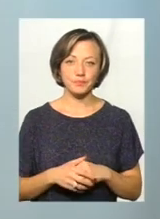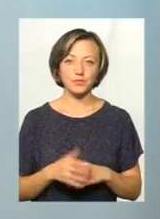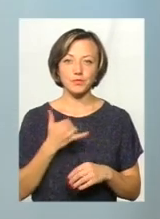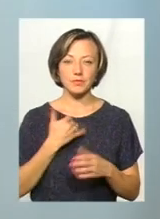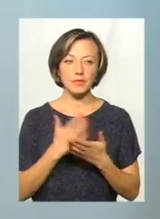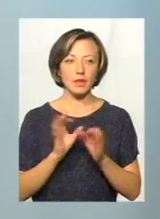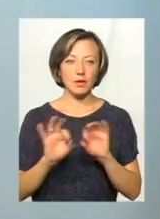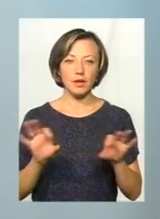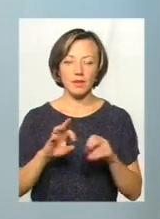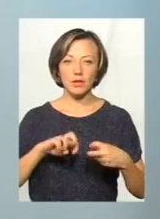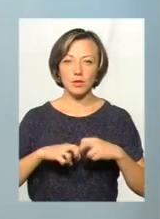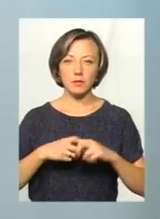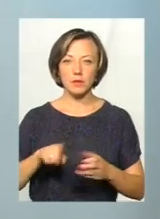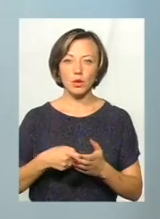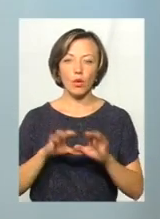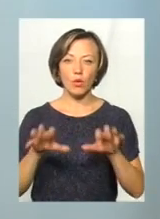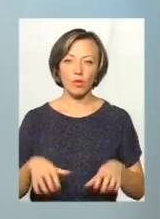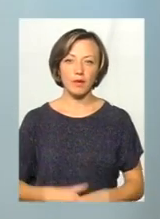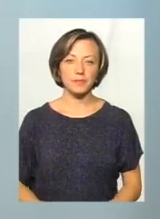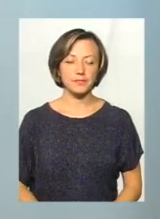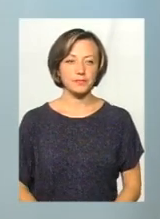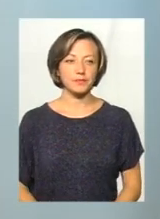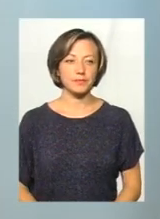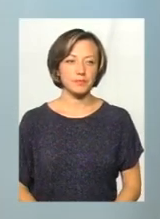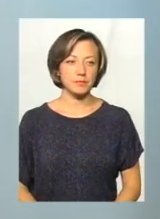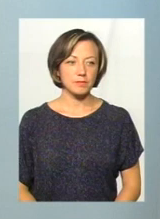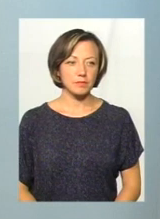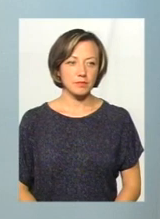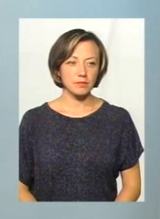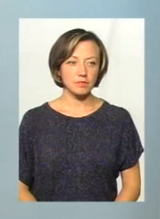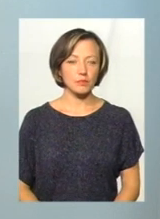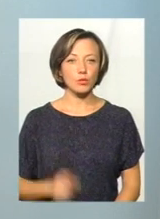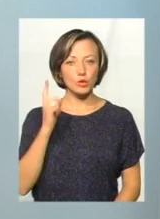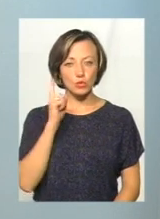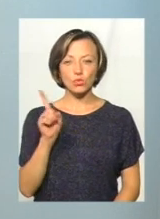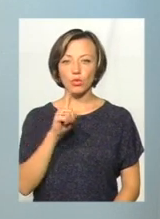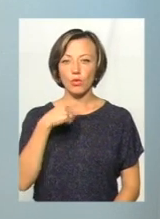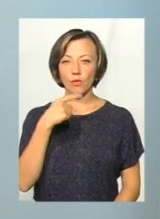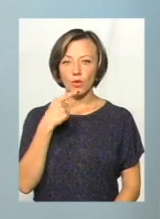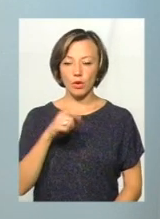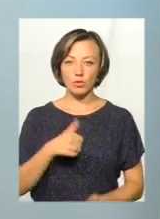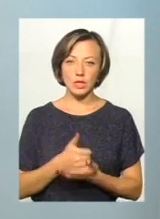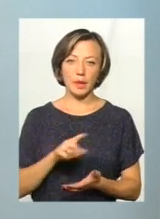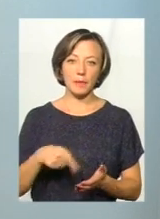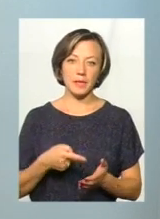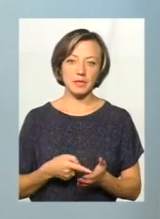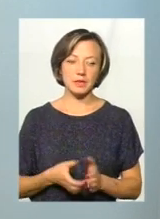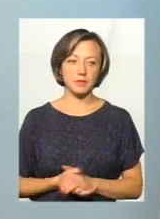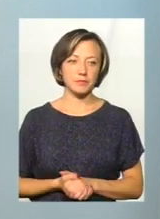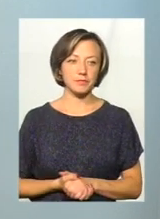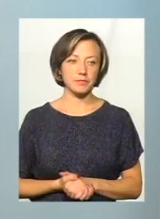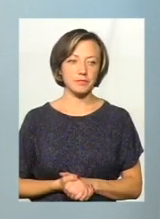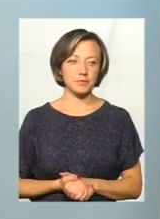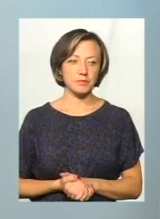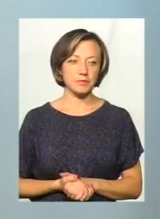коментар Івано-Франківського міського голови, прошу режисера дати нам почути, що говорить очільник міста Івано